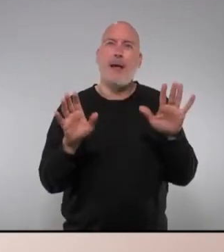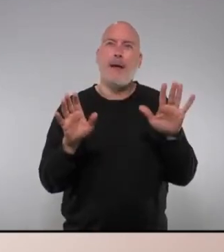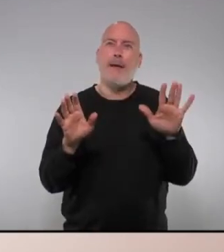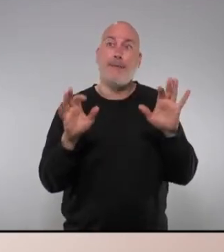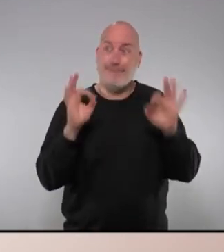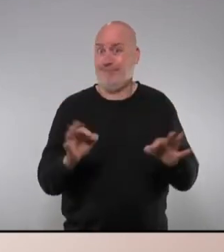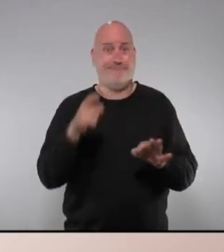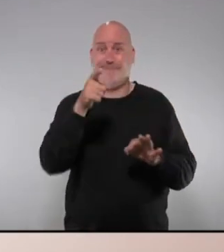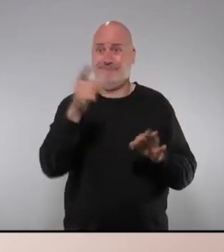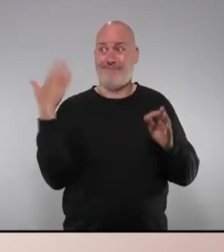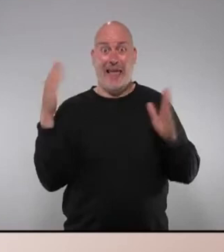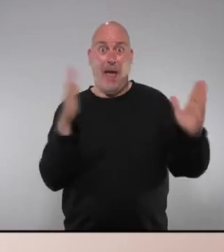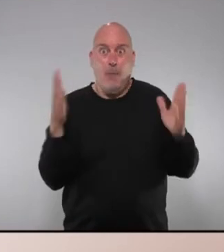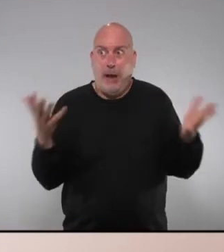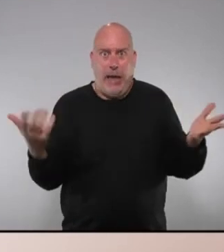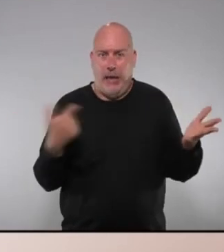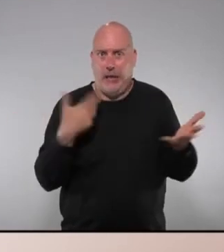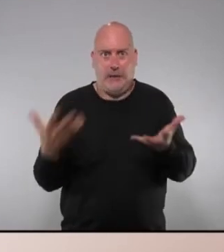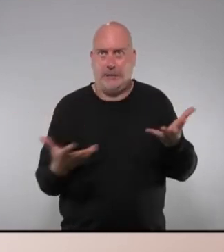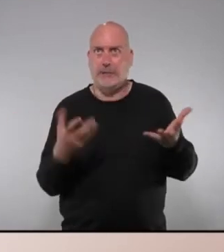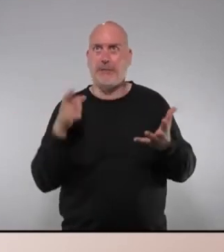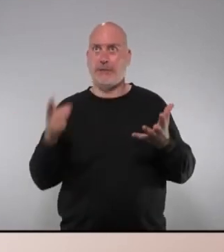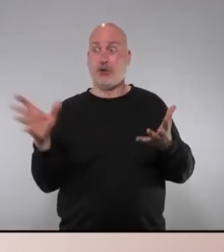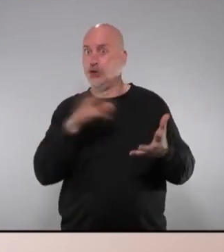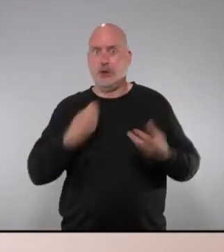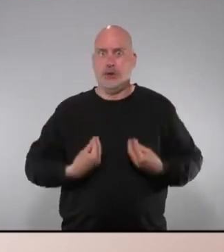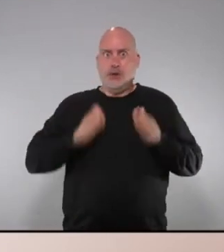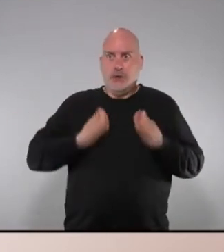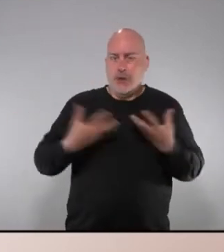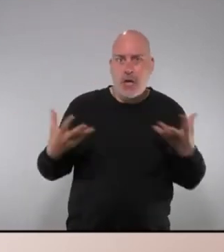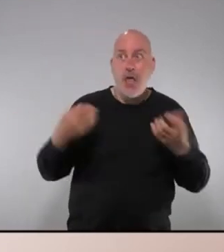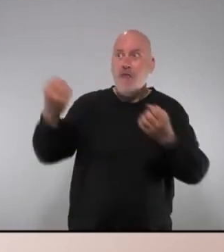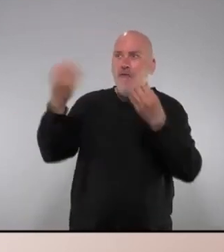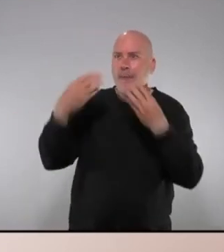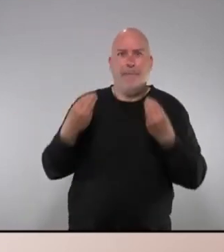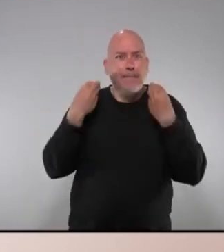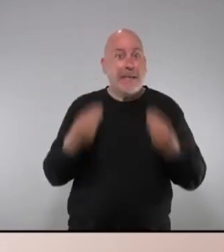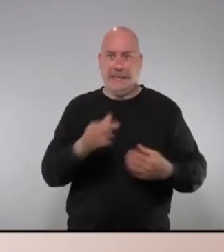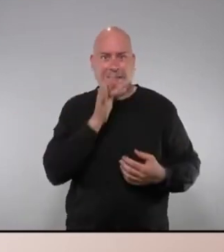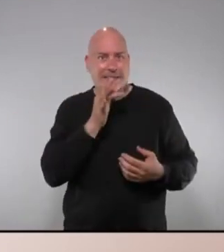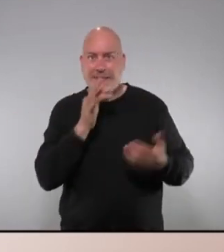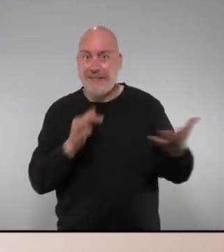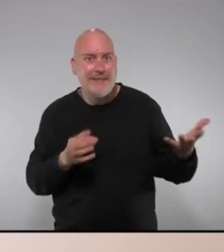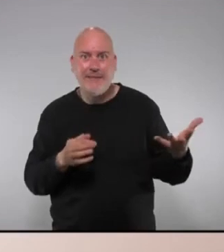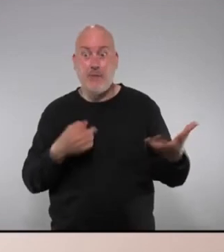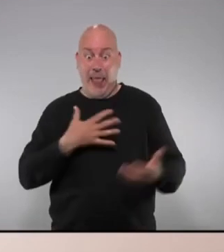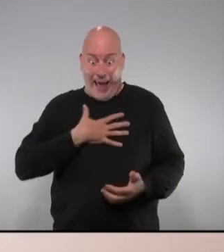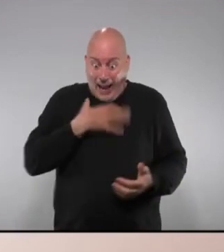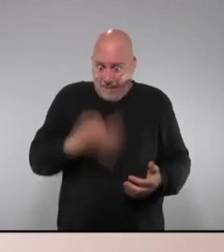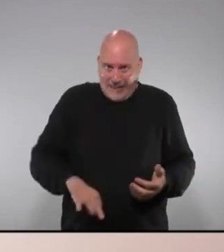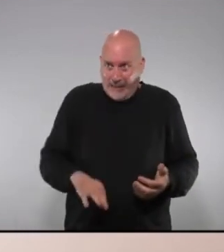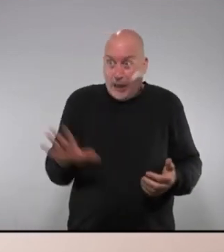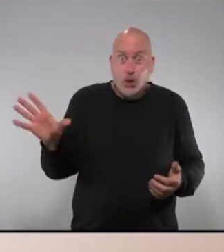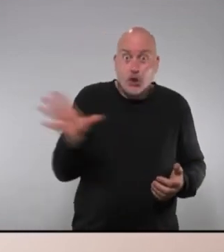que va ser durant aquella època l'espantat que estàvem tots i la desinformació i la incapacitat de totes les